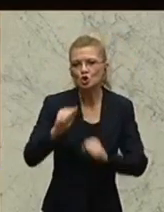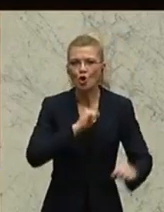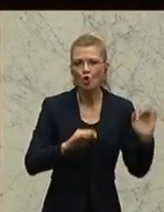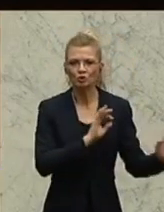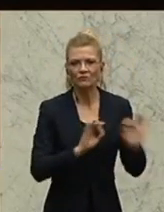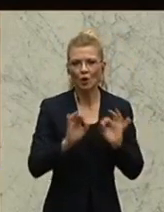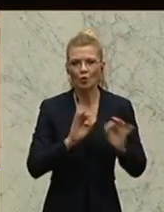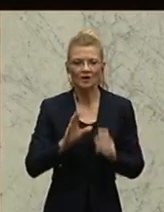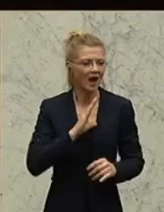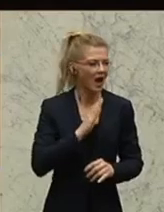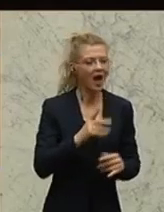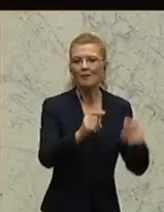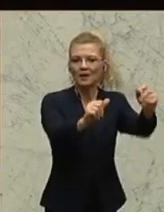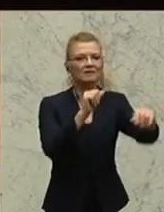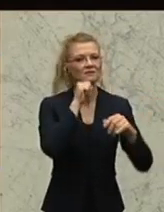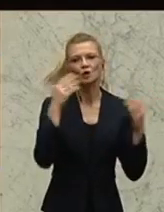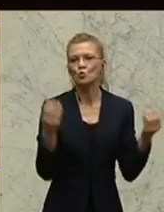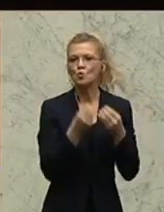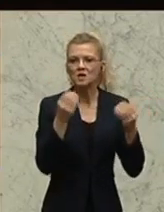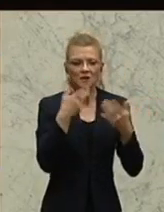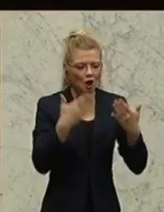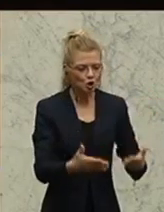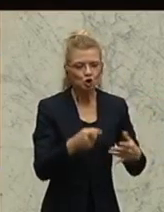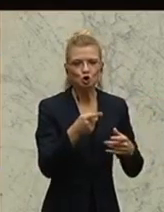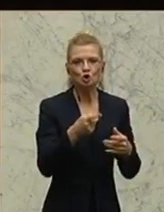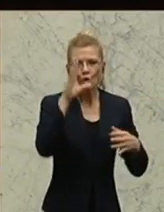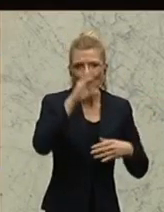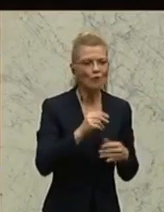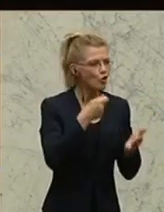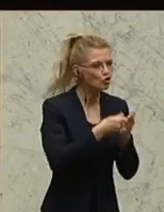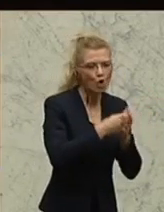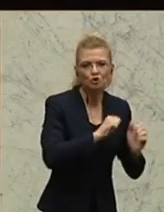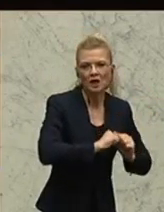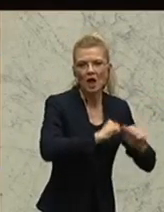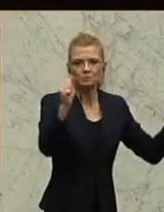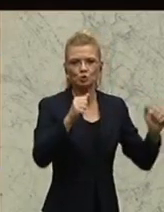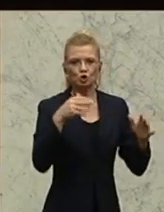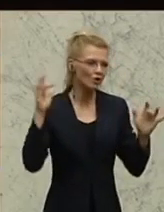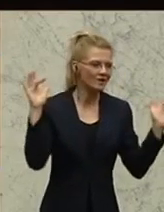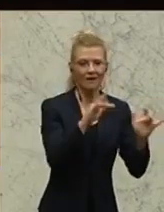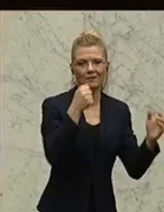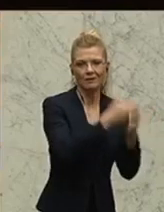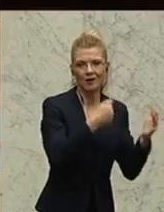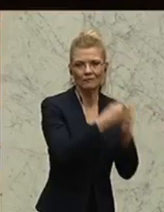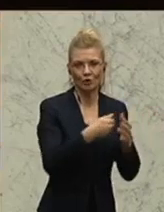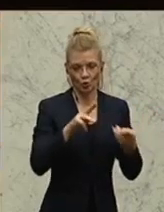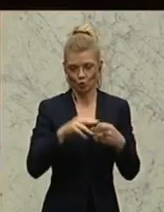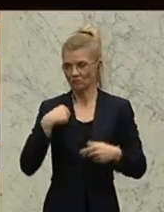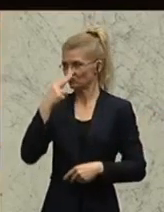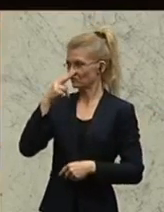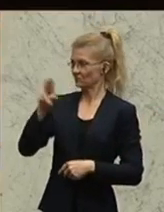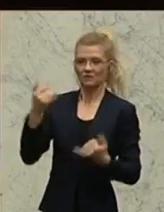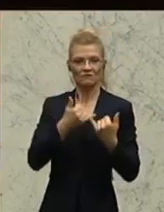dieser explodierenden Wohnkosten zu bekämpfen. Und angesichts der heutigen Wortmeldungen und der Dramatik der Lage am